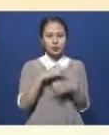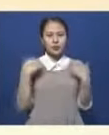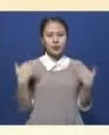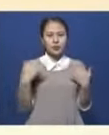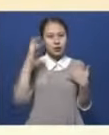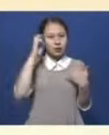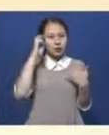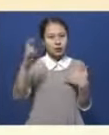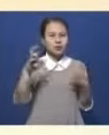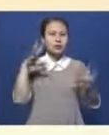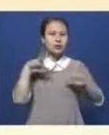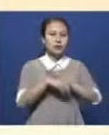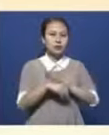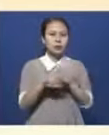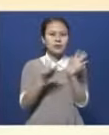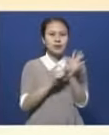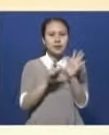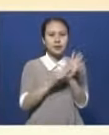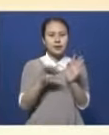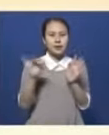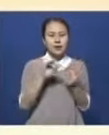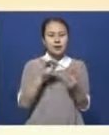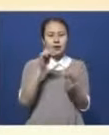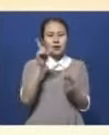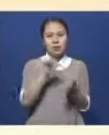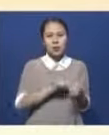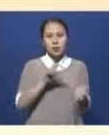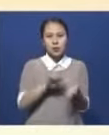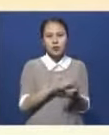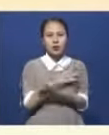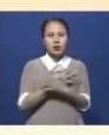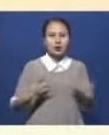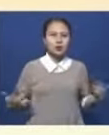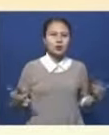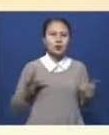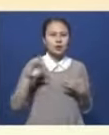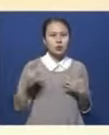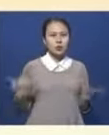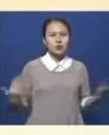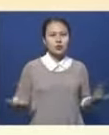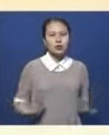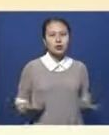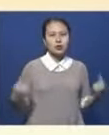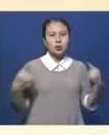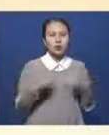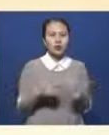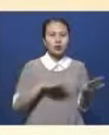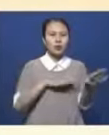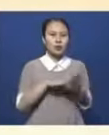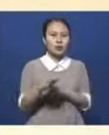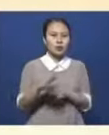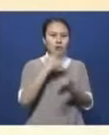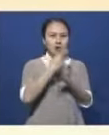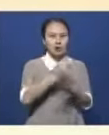мемлекеттің еңгіғақы зенит ақылар және жәрдем ақылар төле үжіңдегі әлюметтік міндеттімелерді толық көлемде